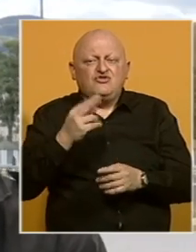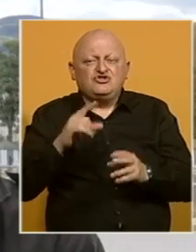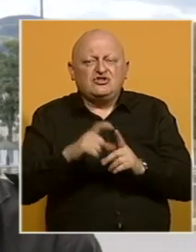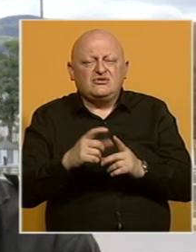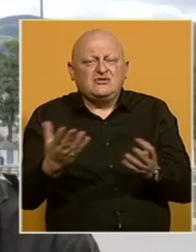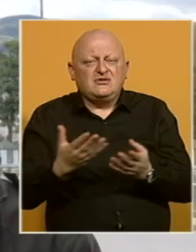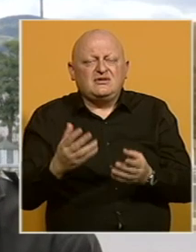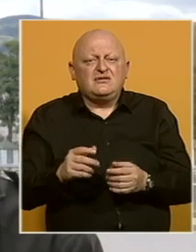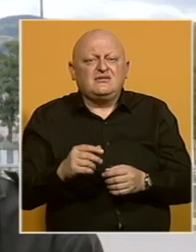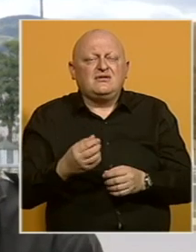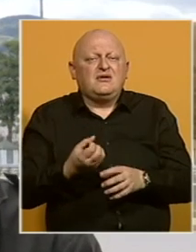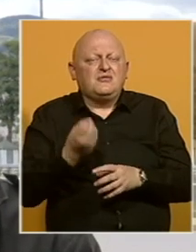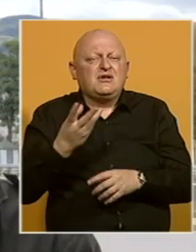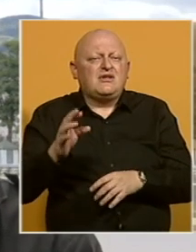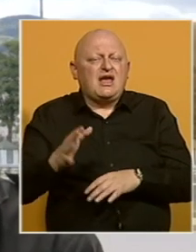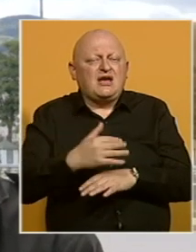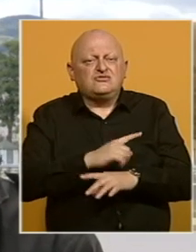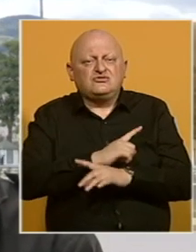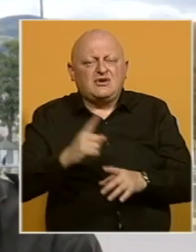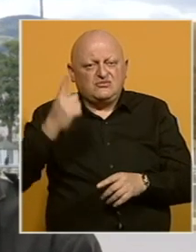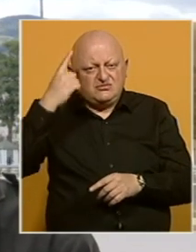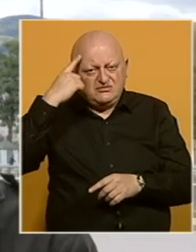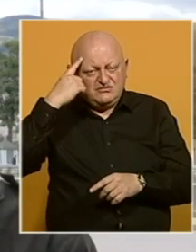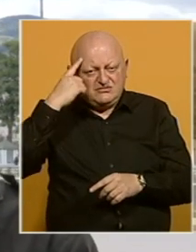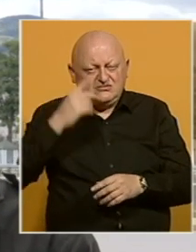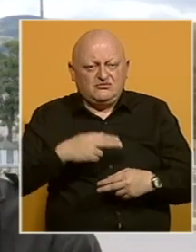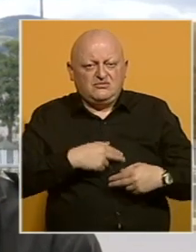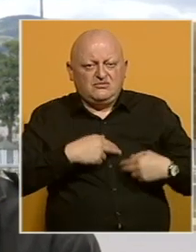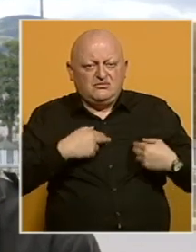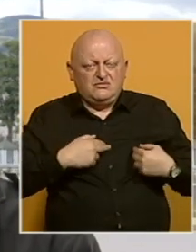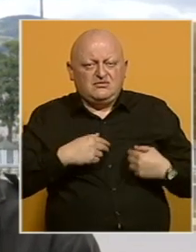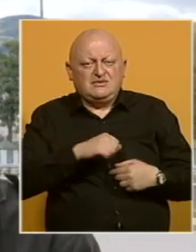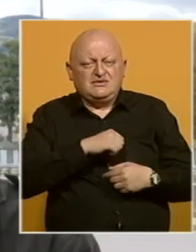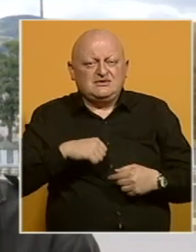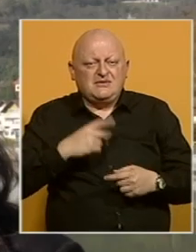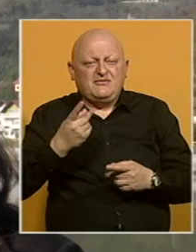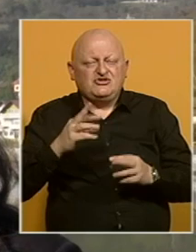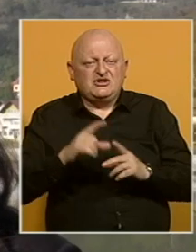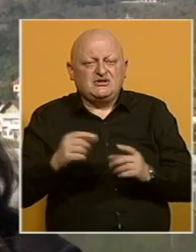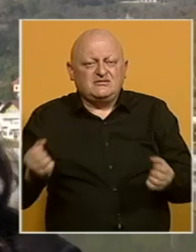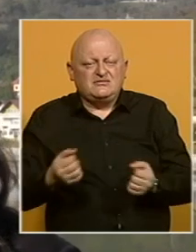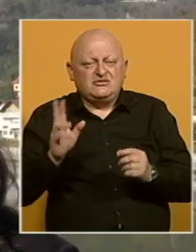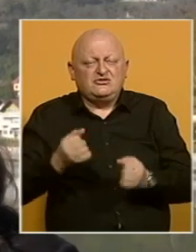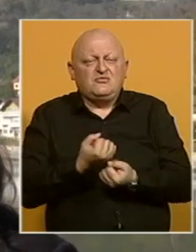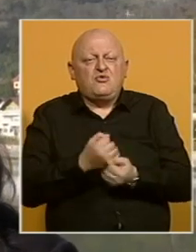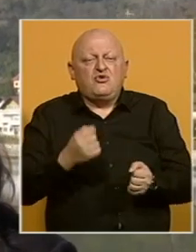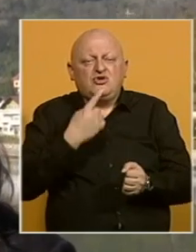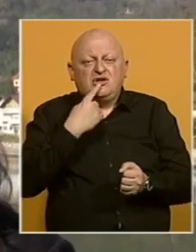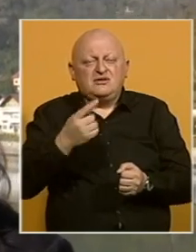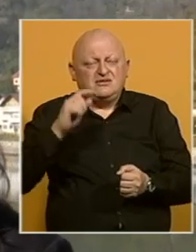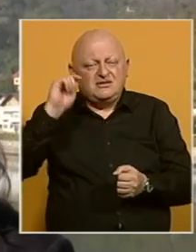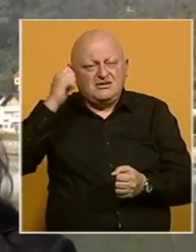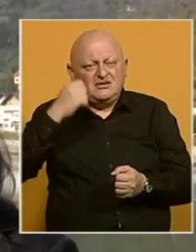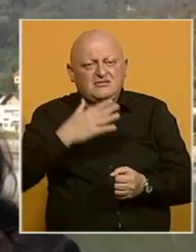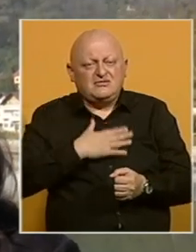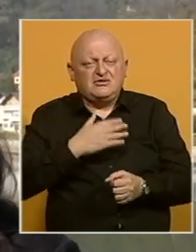kako u privrednom, ekonomskom i svakom drugom smislu i doprinjeli su do tome da se sam Višegrad razvija. Možemo slobodno reći da su jevreji